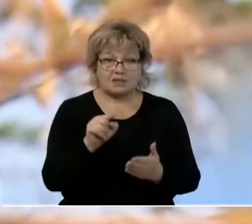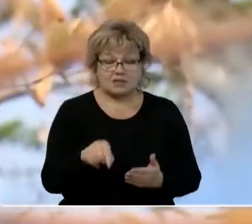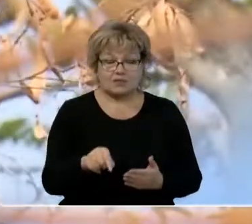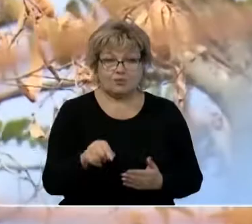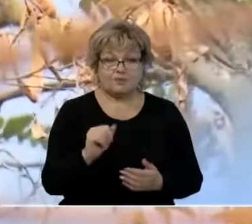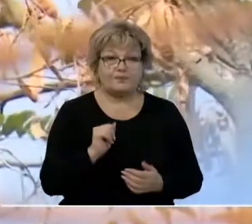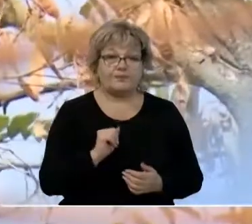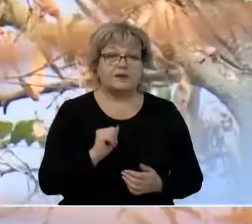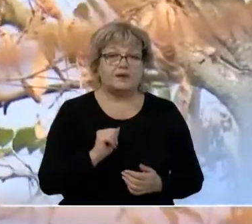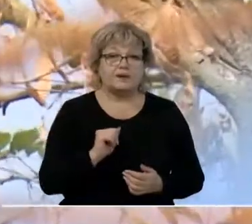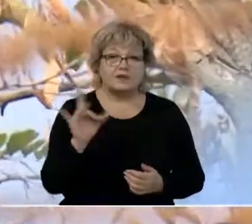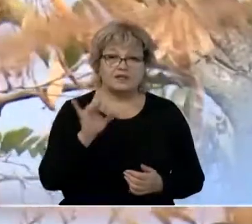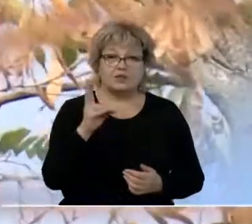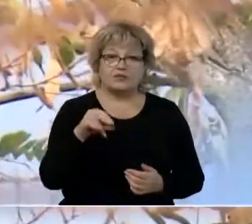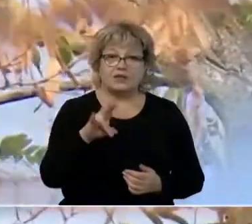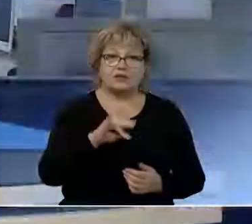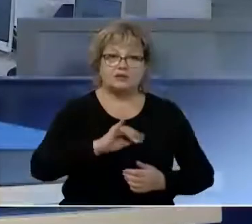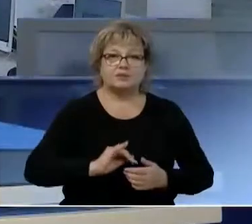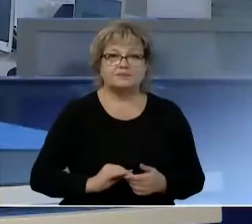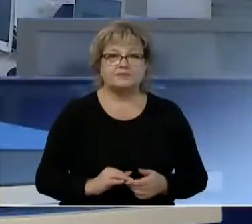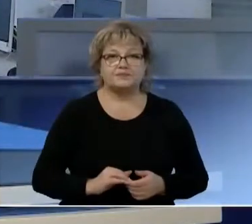Елена Доронина, Андрей Токарев, Ростов-на-Дону.